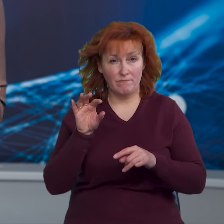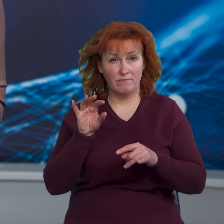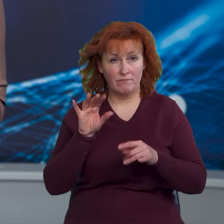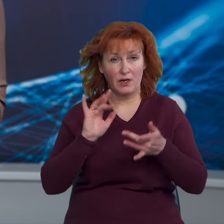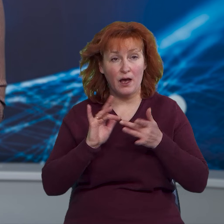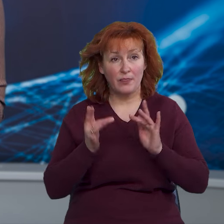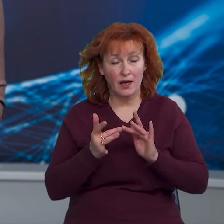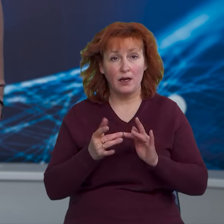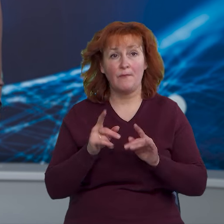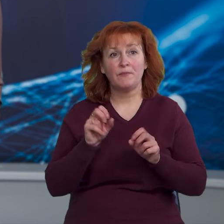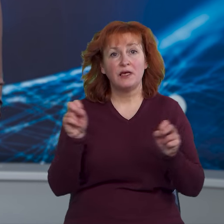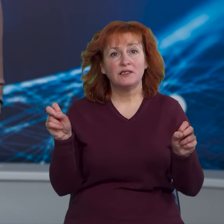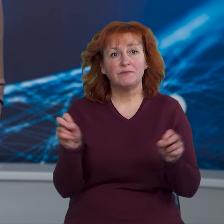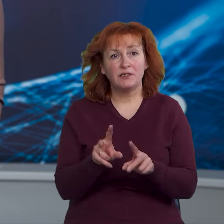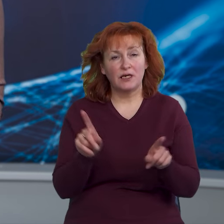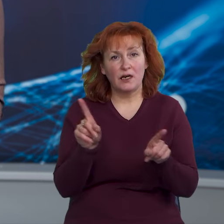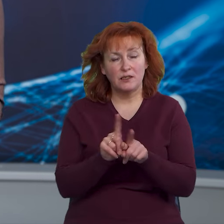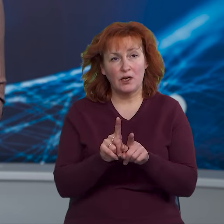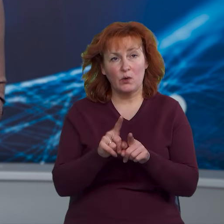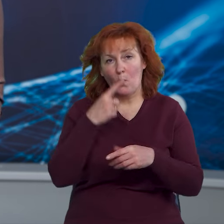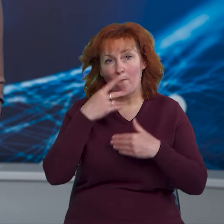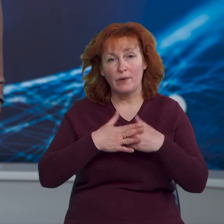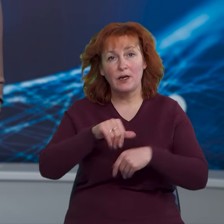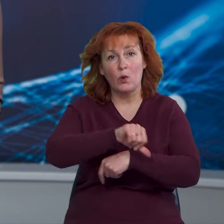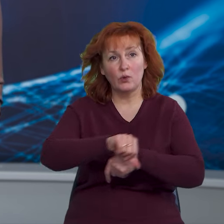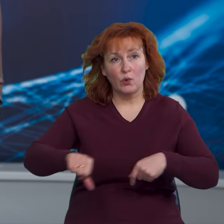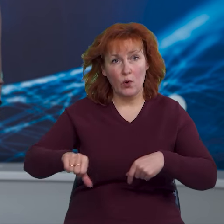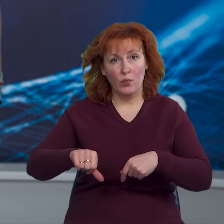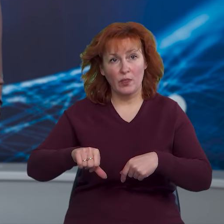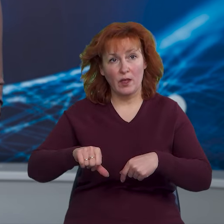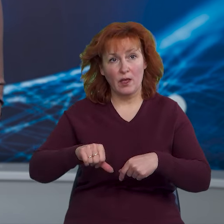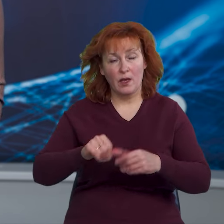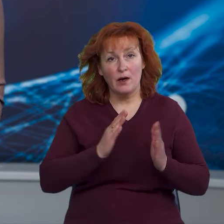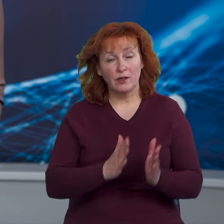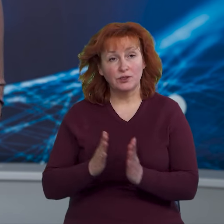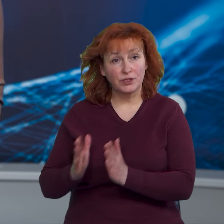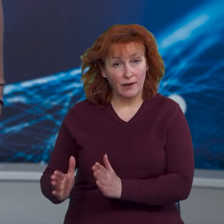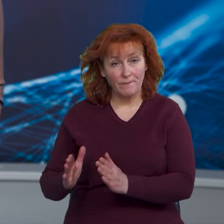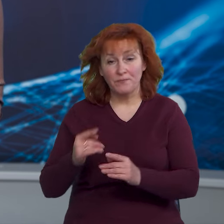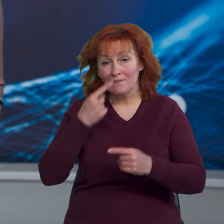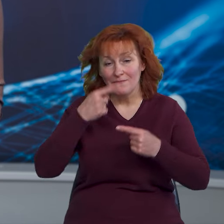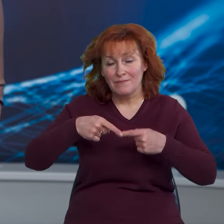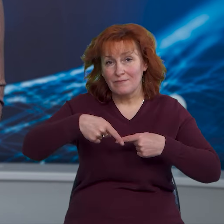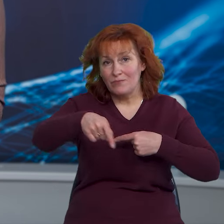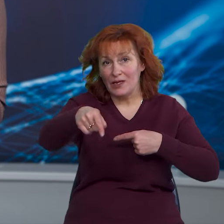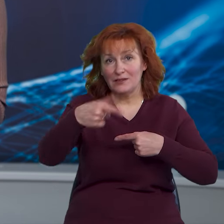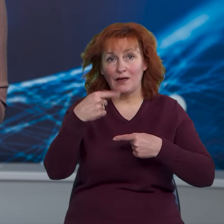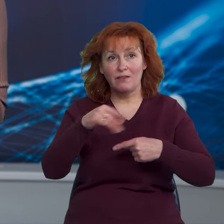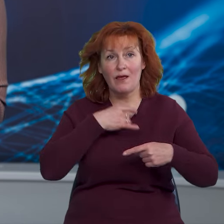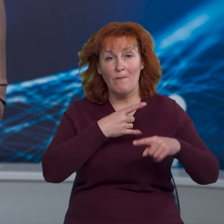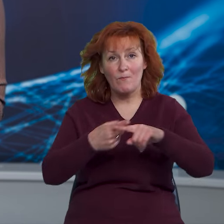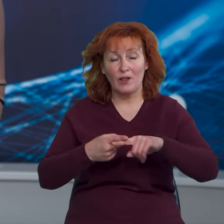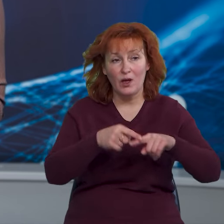основного вводиться спеціальний прикордонний режим. Люди, які живуть у 5-кілометровій близькості до російського та білоруського